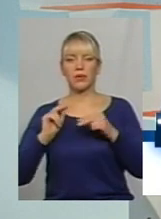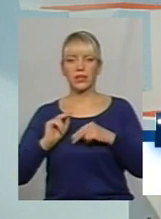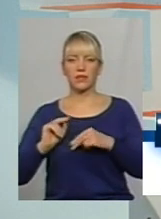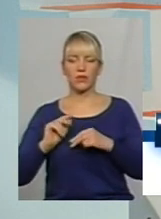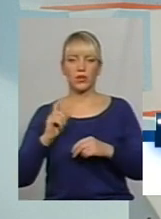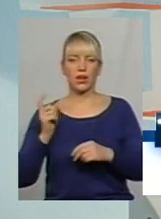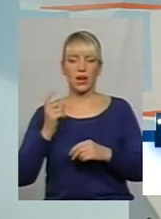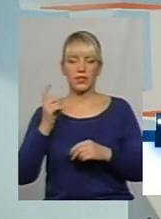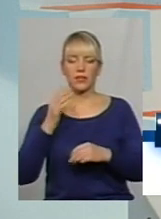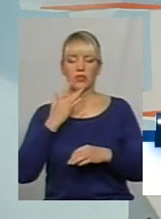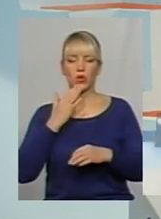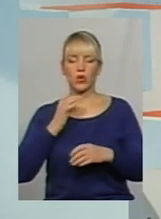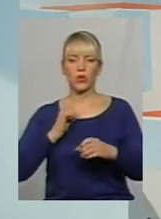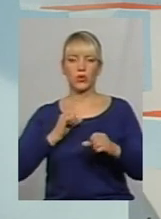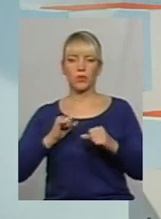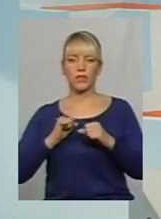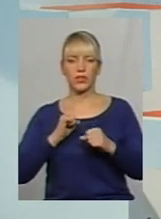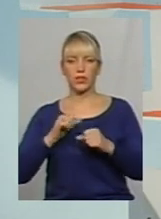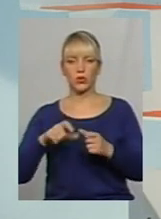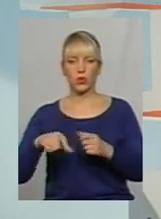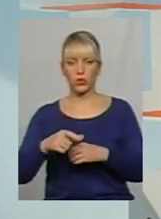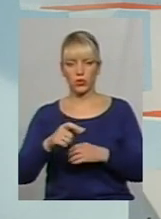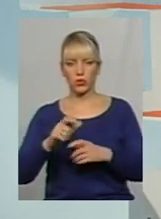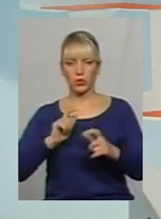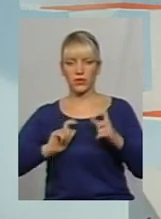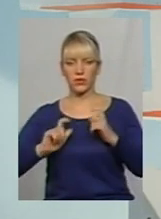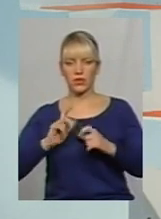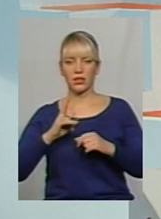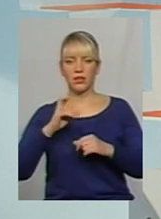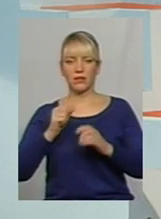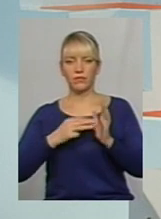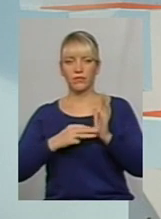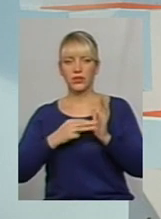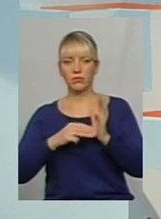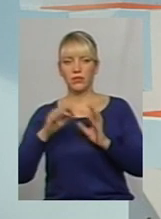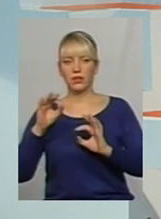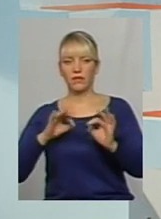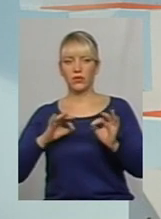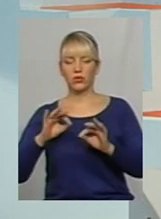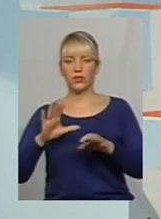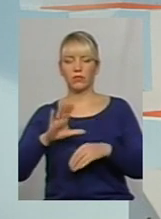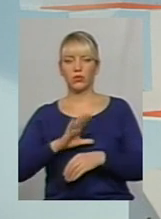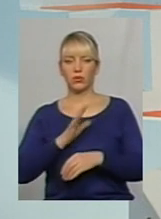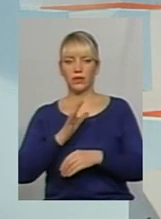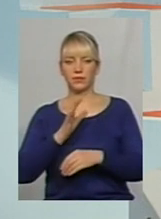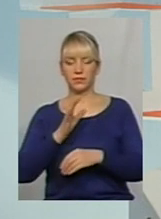Харківського національного автомобільного дорожнього університету майже на 80% вона була